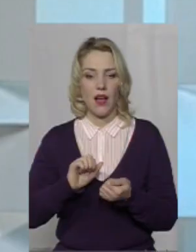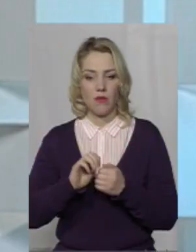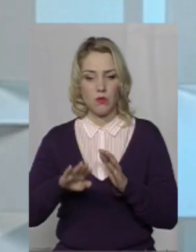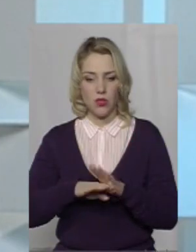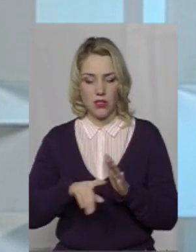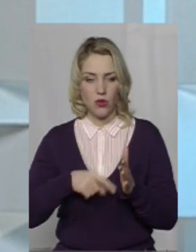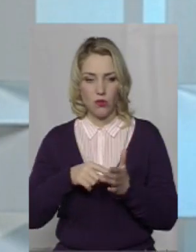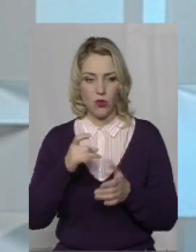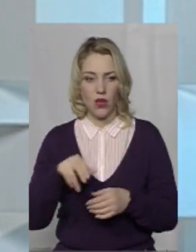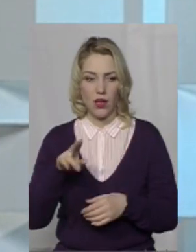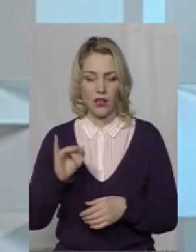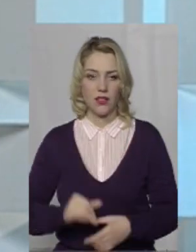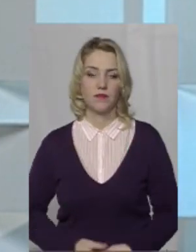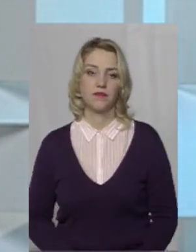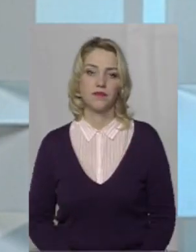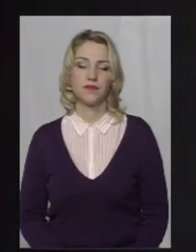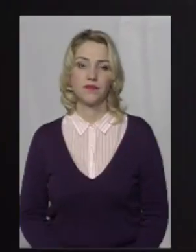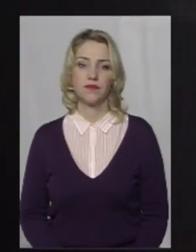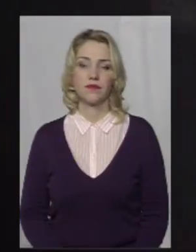ради Валентина Магелад. Послухаємо.